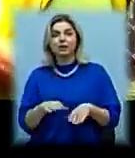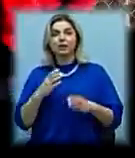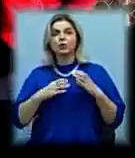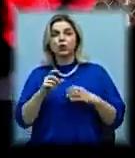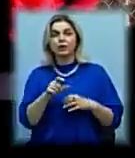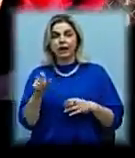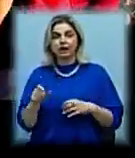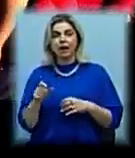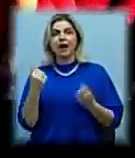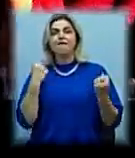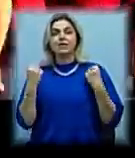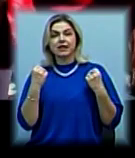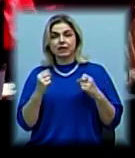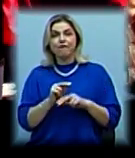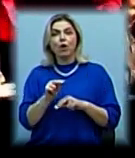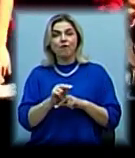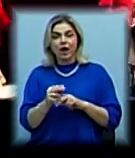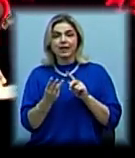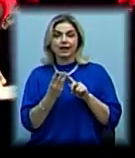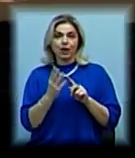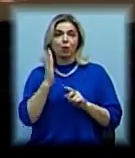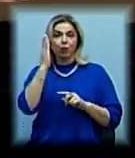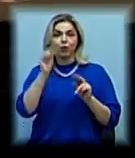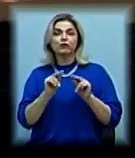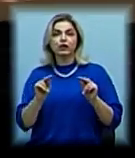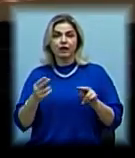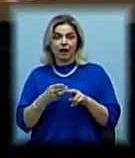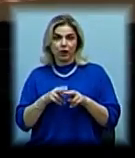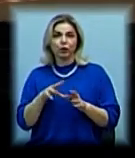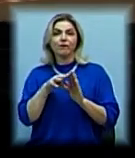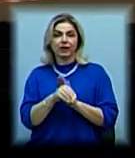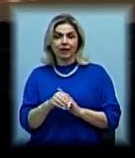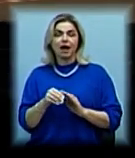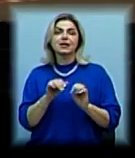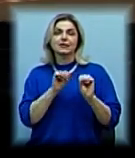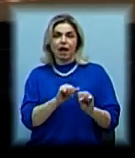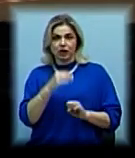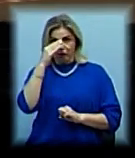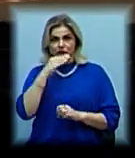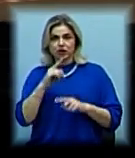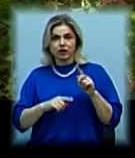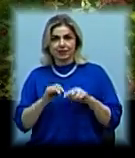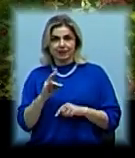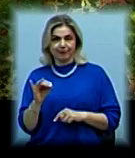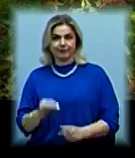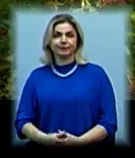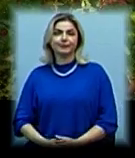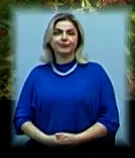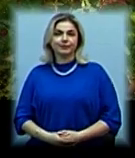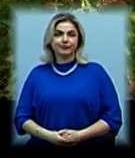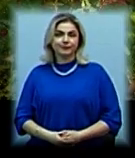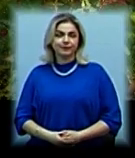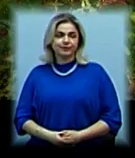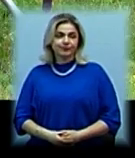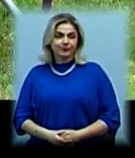студенти кафедри фізичного виховання. І третє – майбутні вчителі, які викладатимуть предмет захист вітчизни. Світлана Кльосова, Юлія Кузкова,